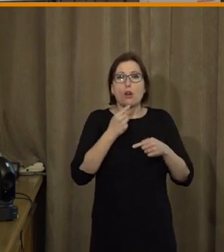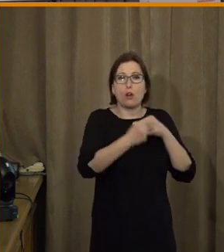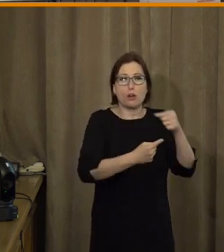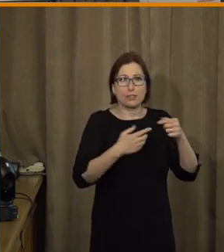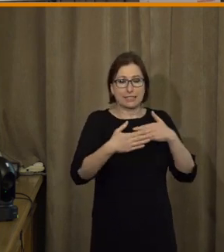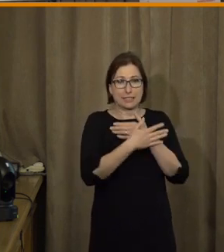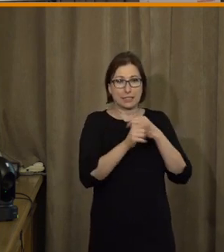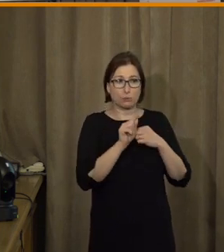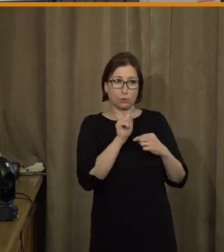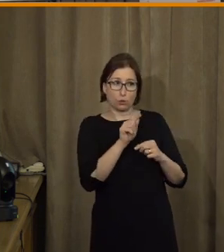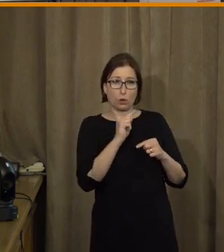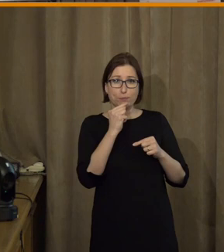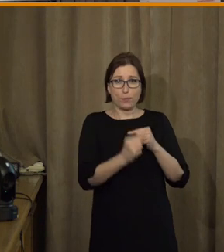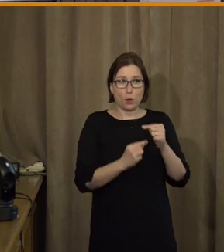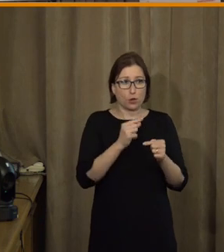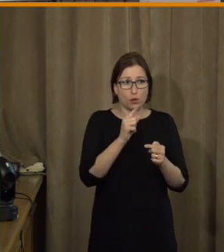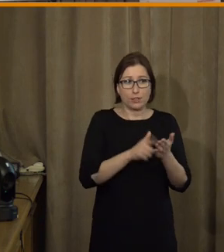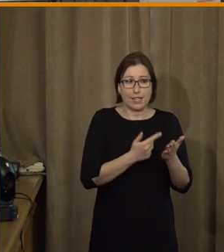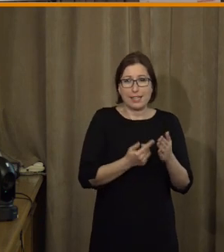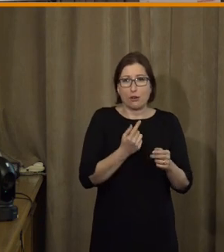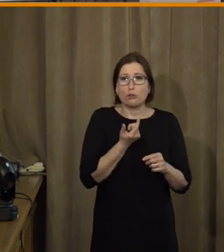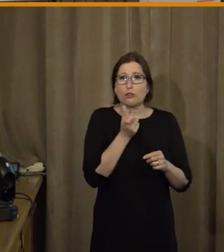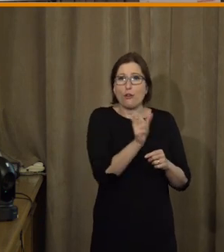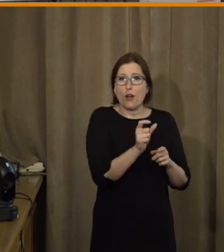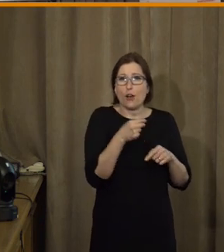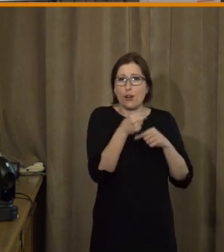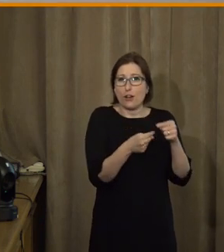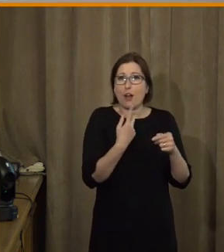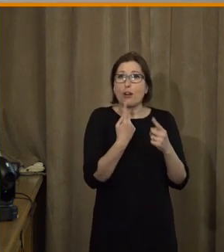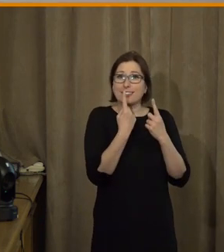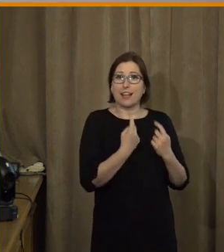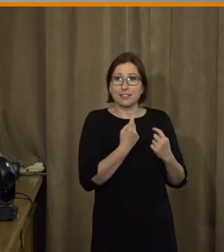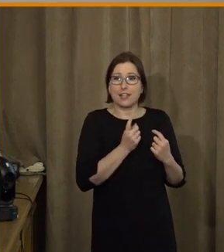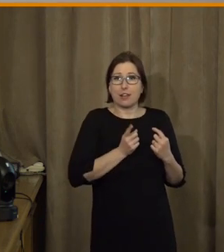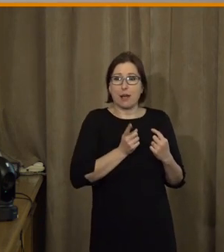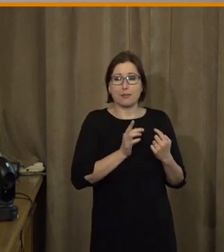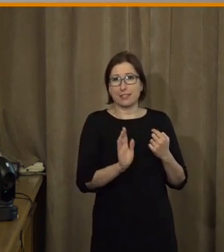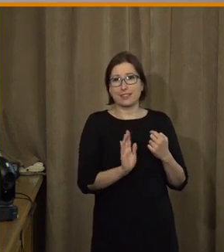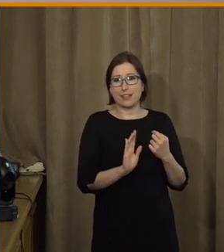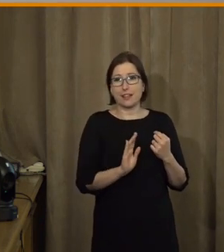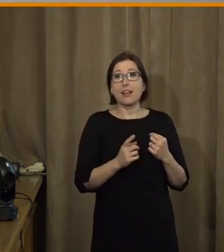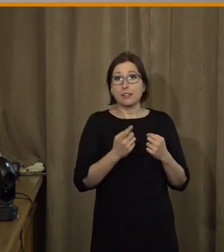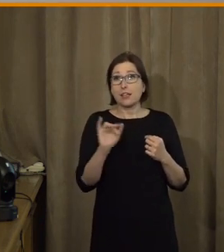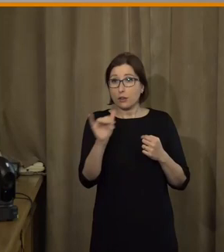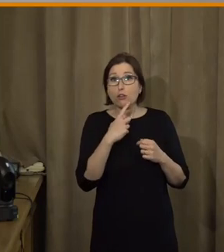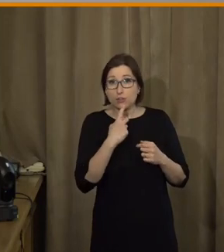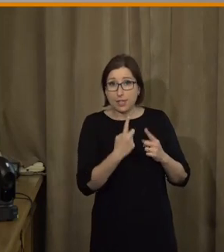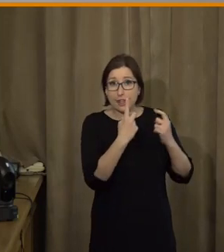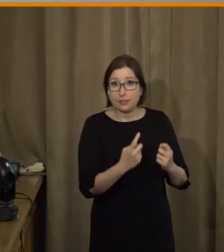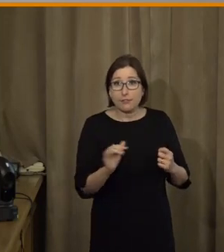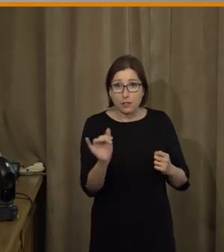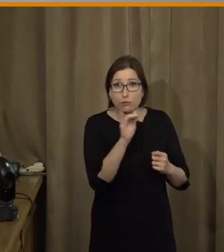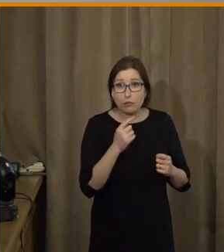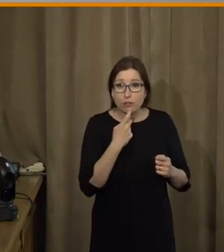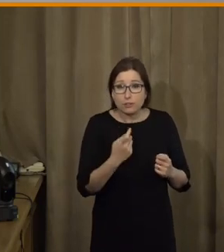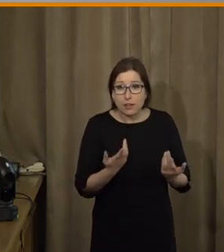nepovažu a priory za nějaký pokrok, který bysme jako neměli zastavovat, jako někdo možná zastavit chce, proč ne? Jo,